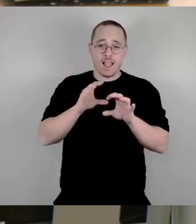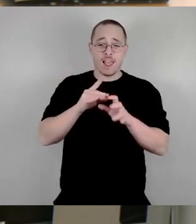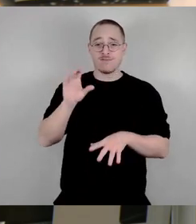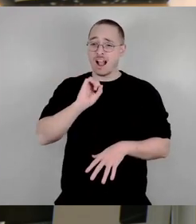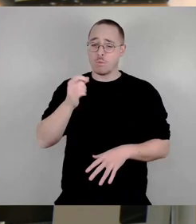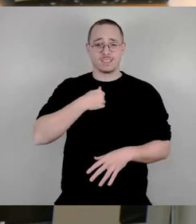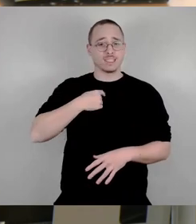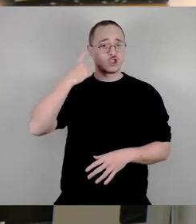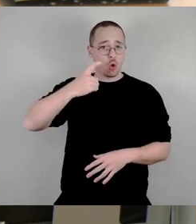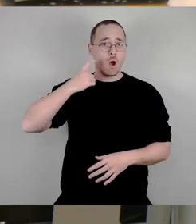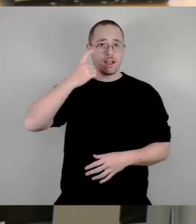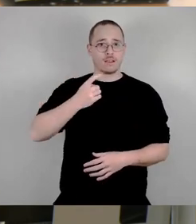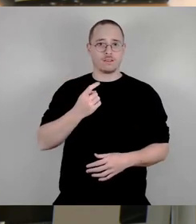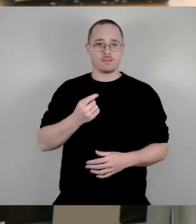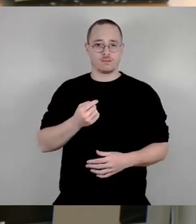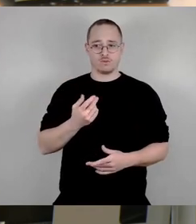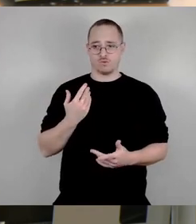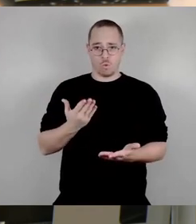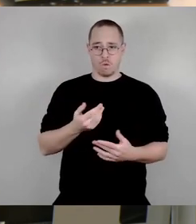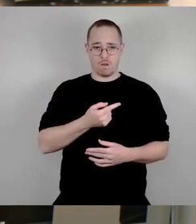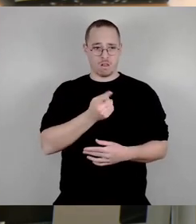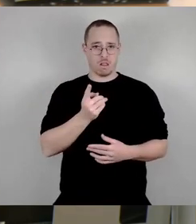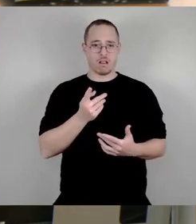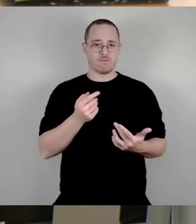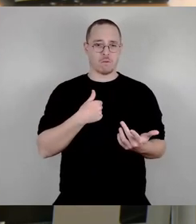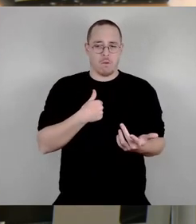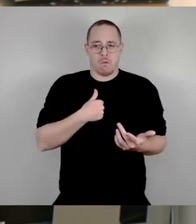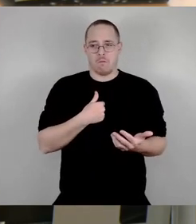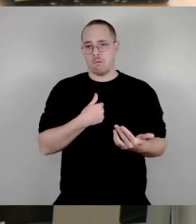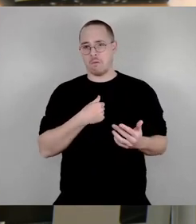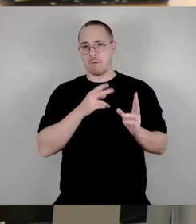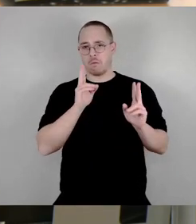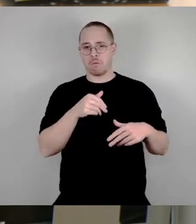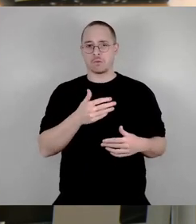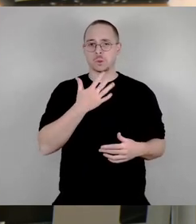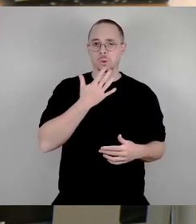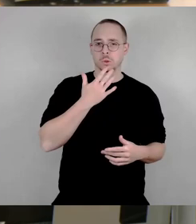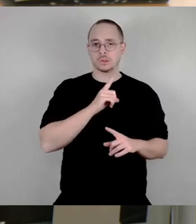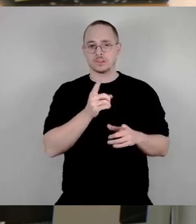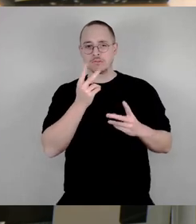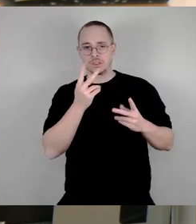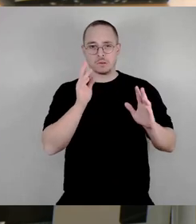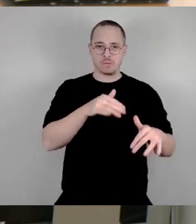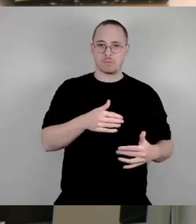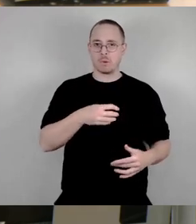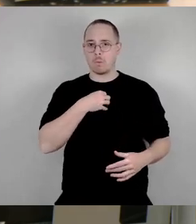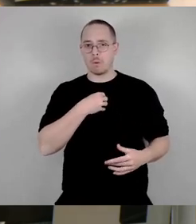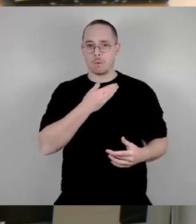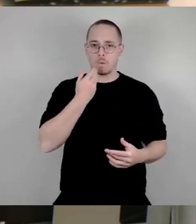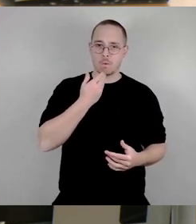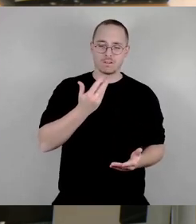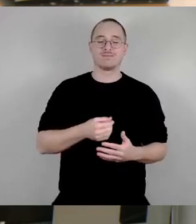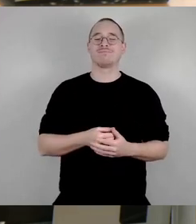immer abgetan wurde, als wäre das alles so gar kein Problem. Man muss sich einfach mal vor Augen führen,